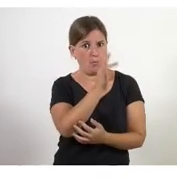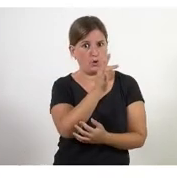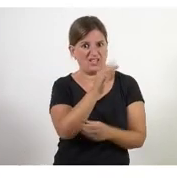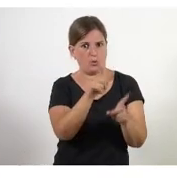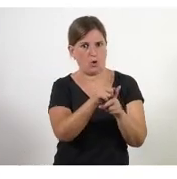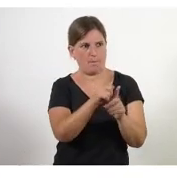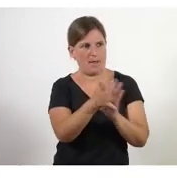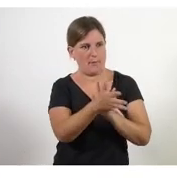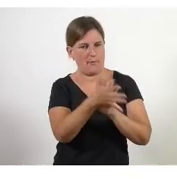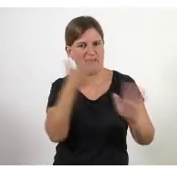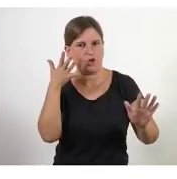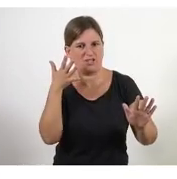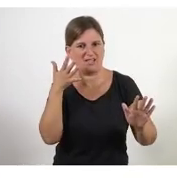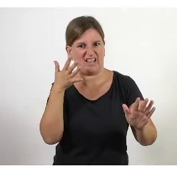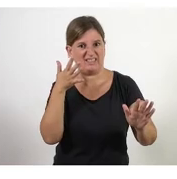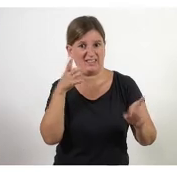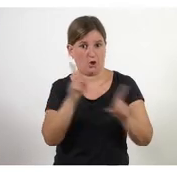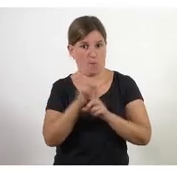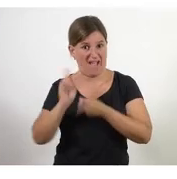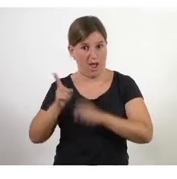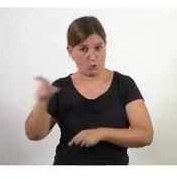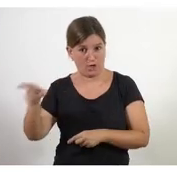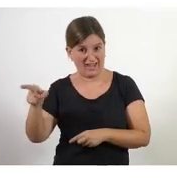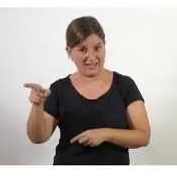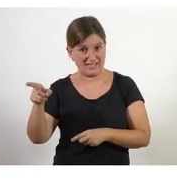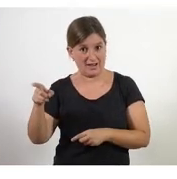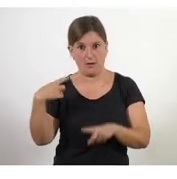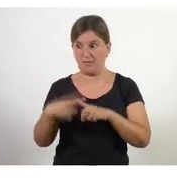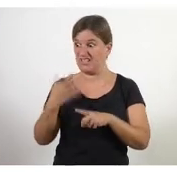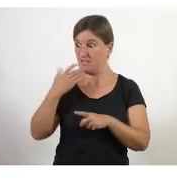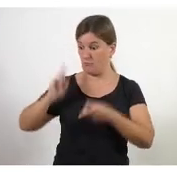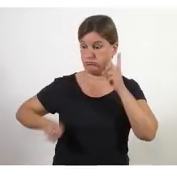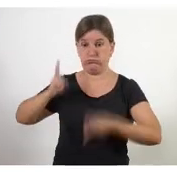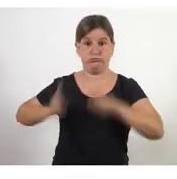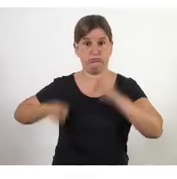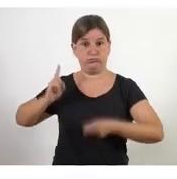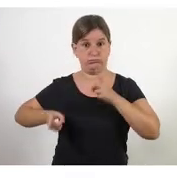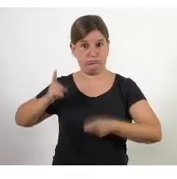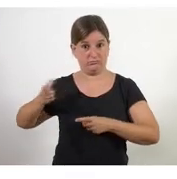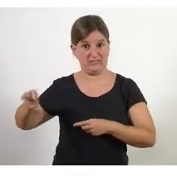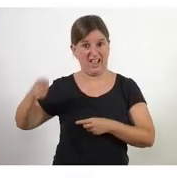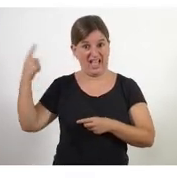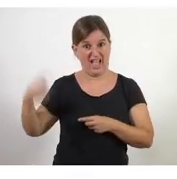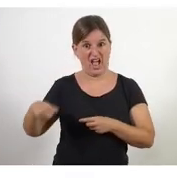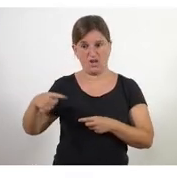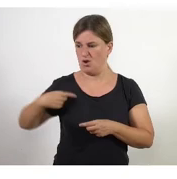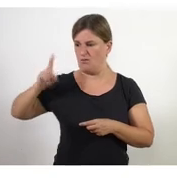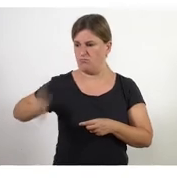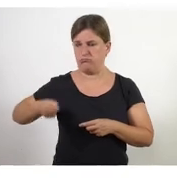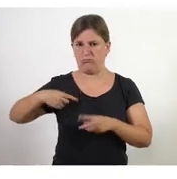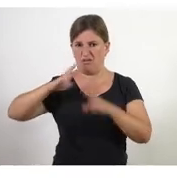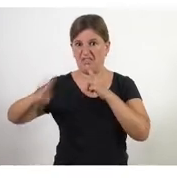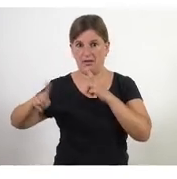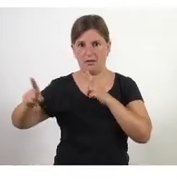velocitat que té els sistemes autocràtics clar quan hi un sistema autocràtic i algú diu el que s'ha de fer